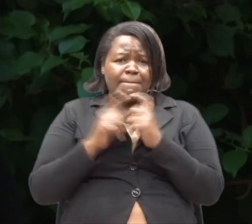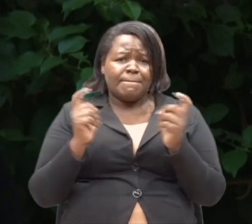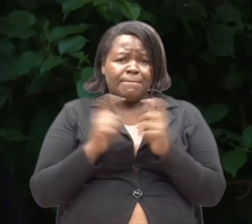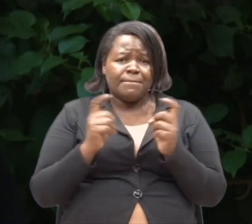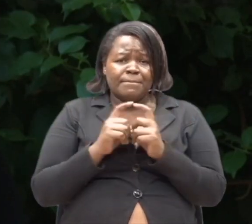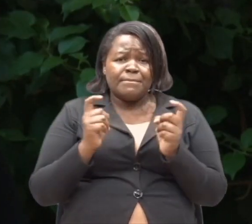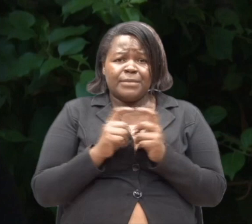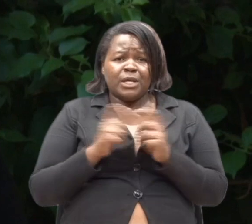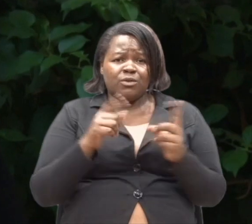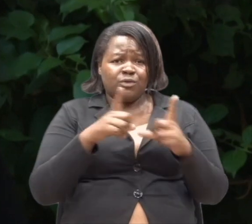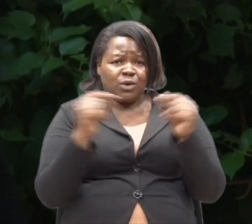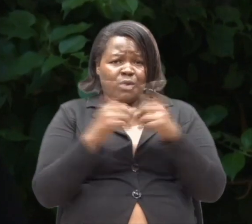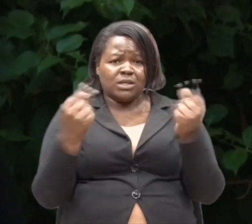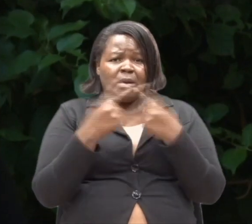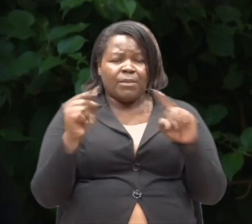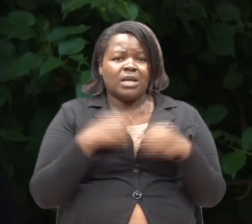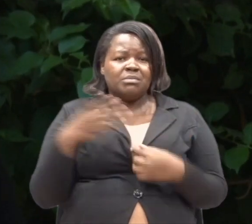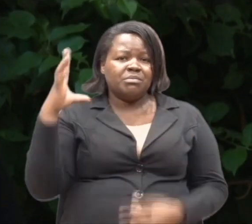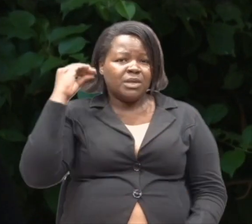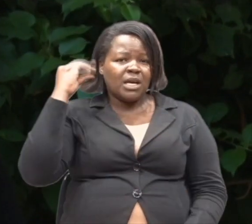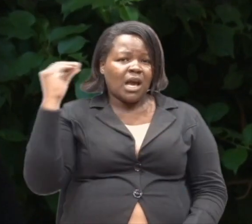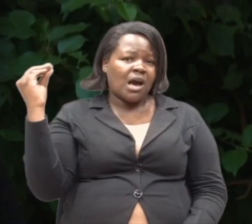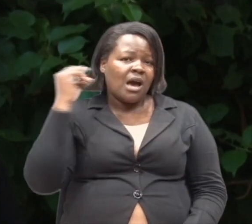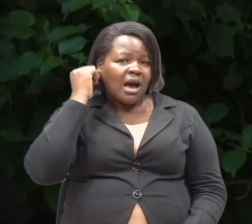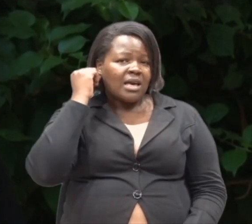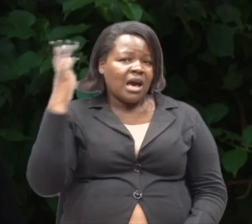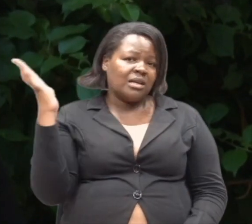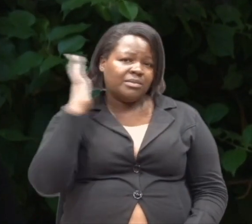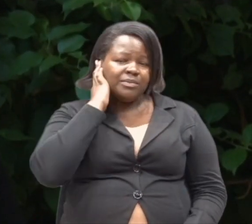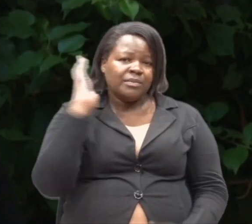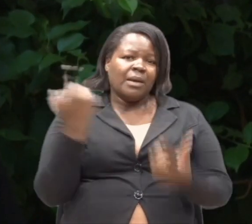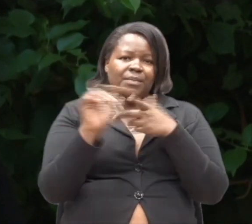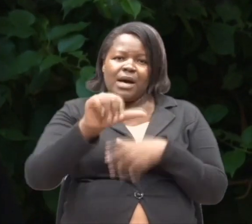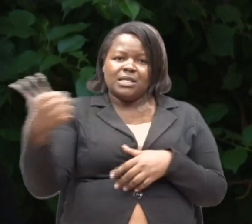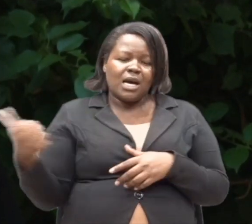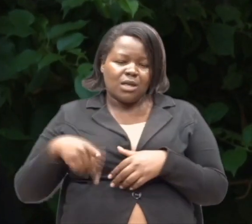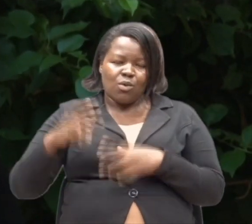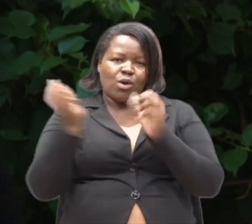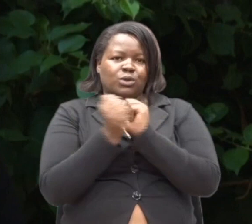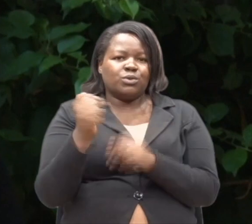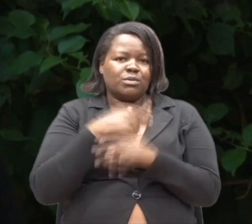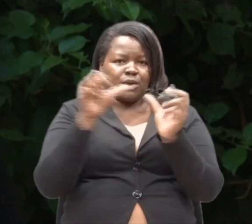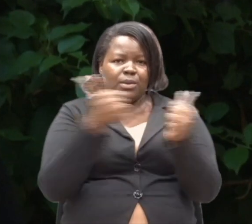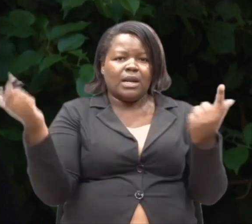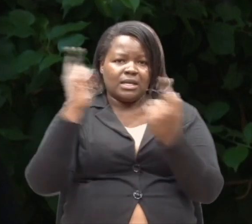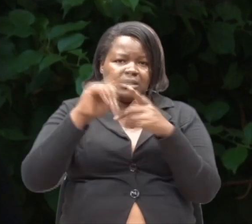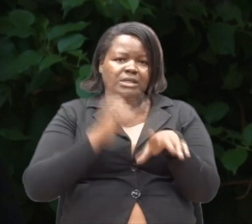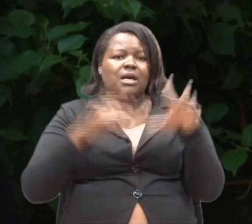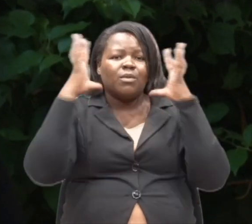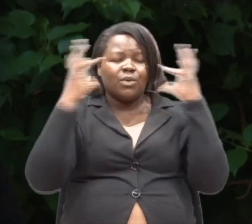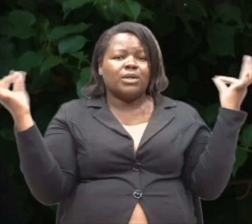Lakini nilifuga masikio. Lakini wegini walikutebea nami mpaka dakika ya mwishu. Mpaka mkafunga ndo.